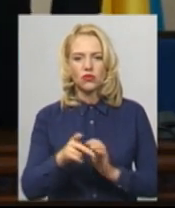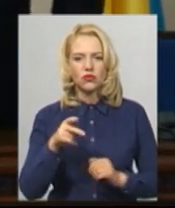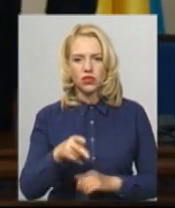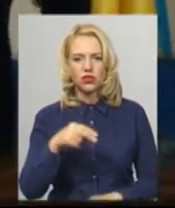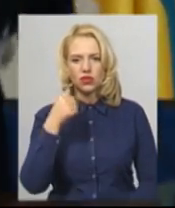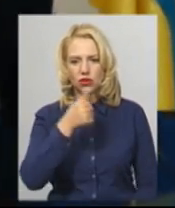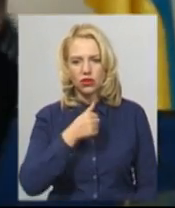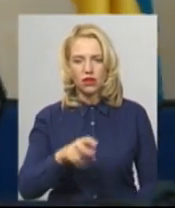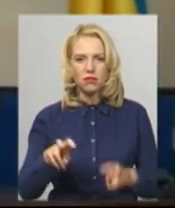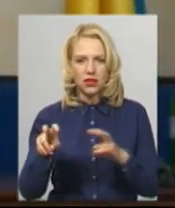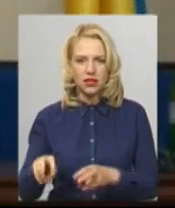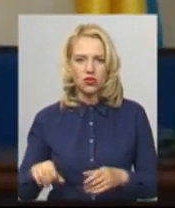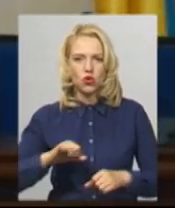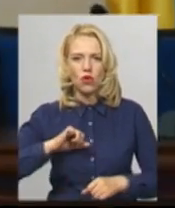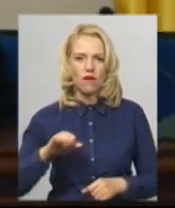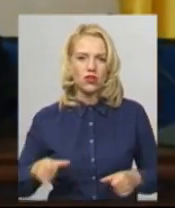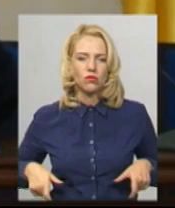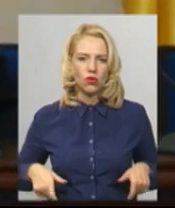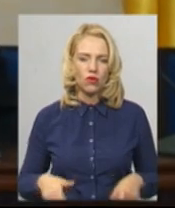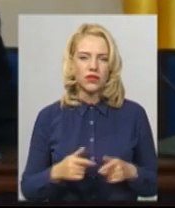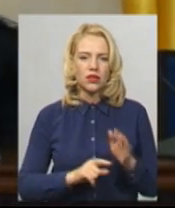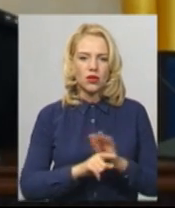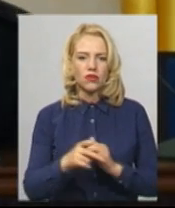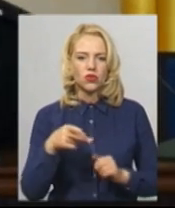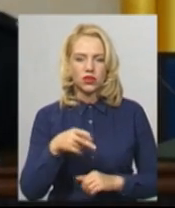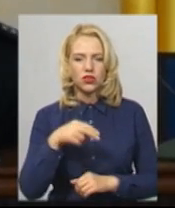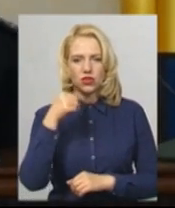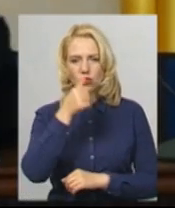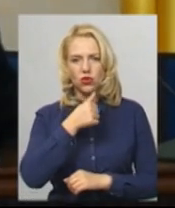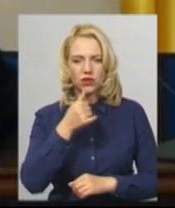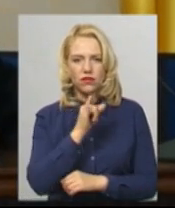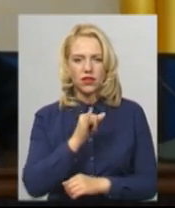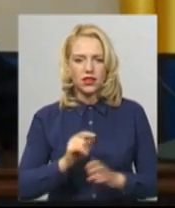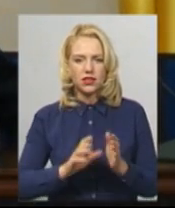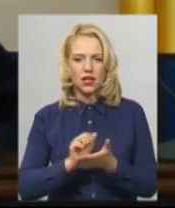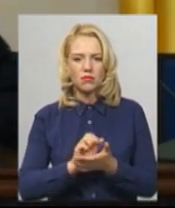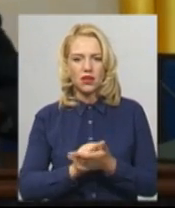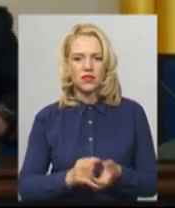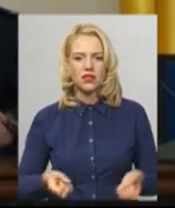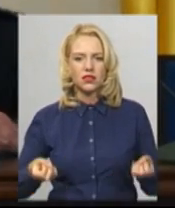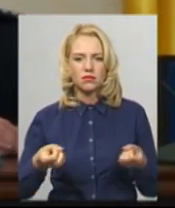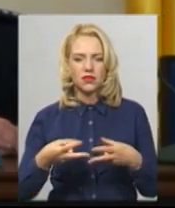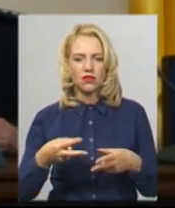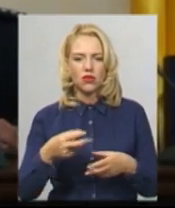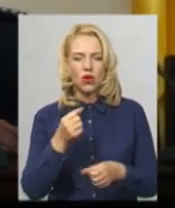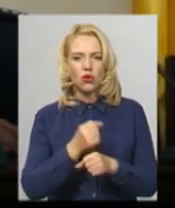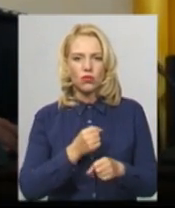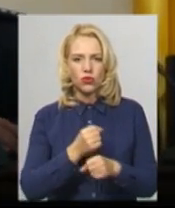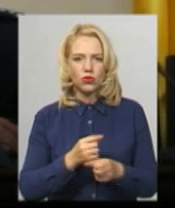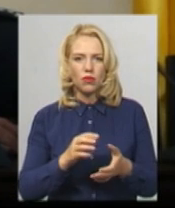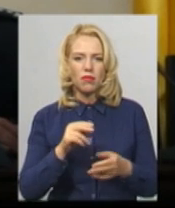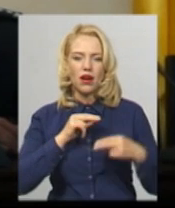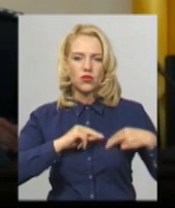займався спеціальним роботою. Працював